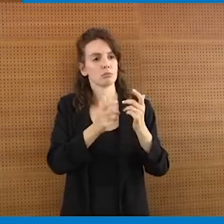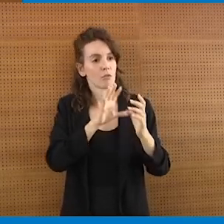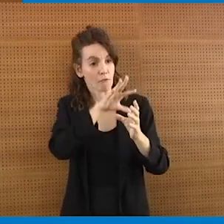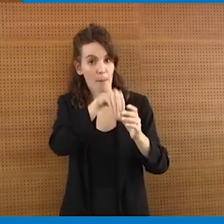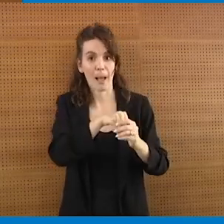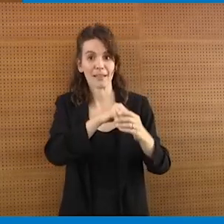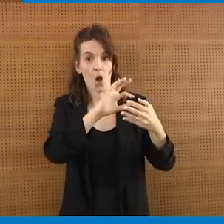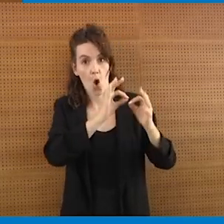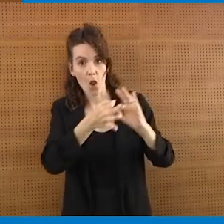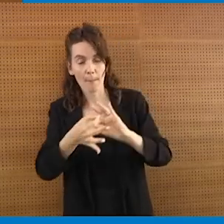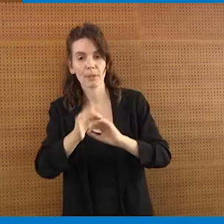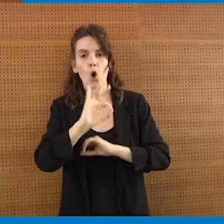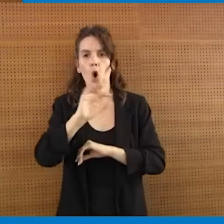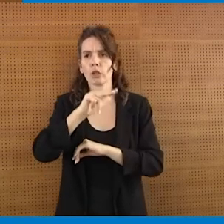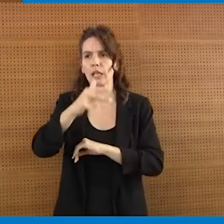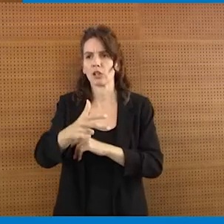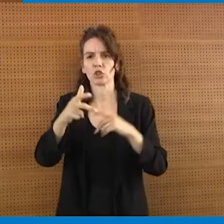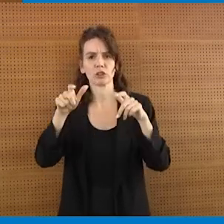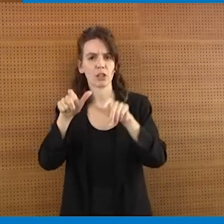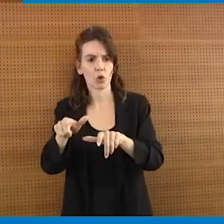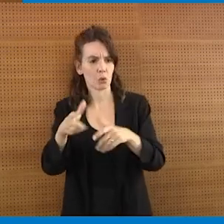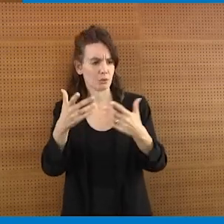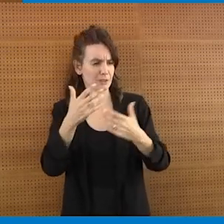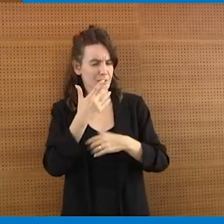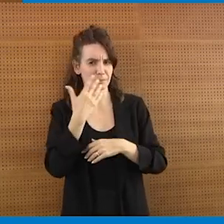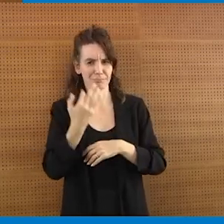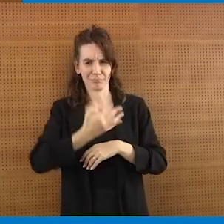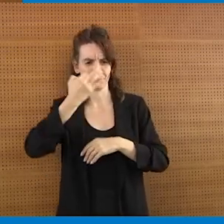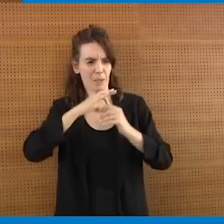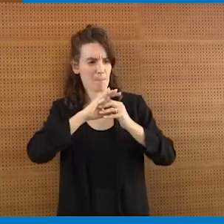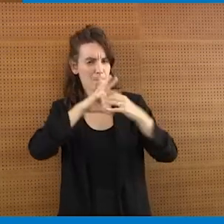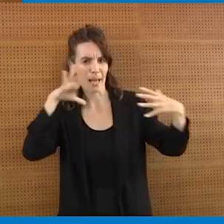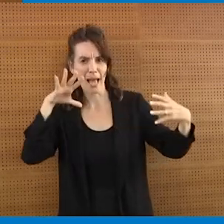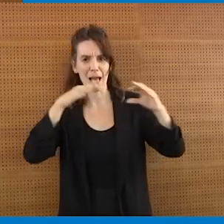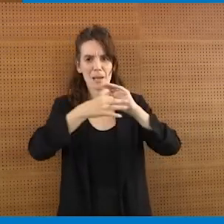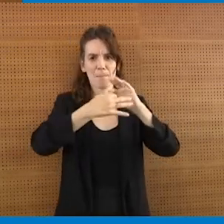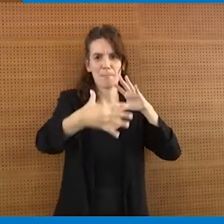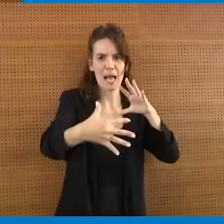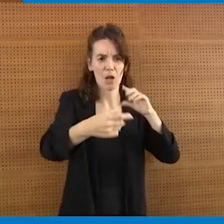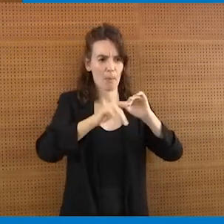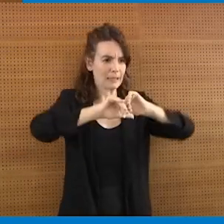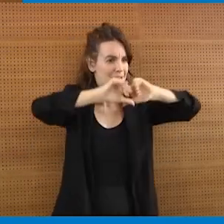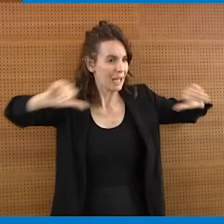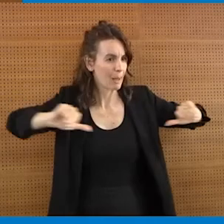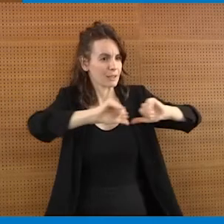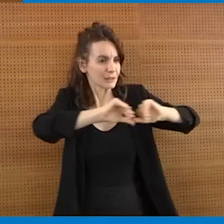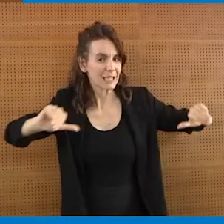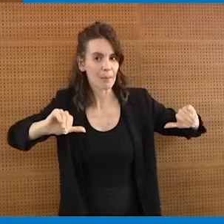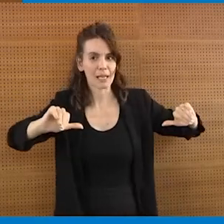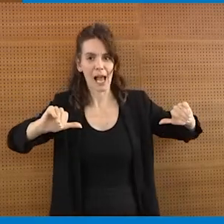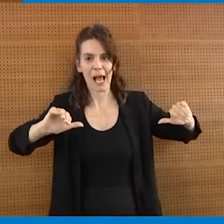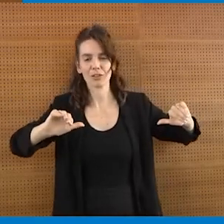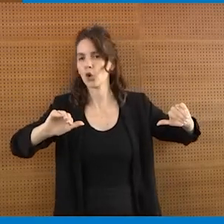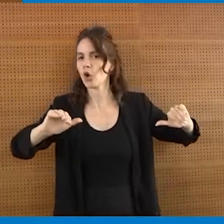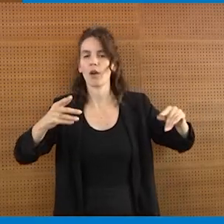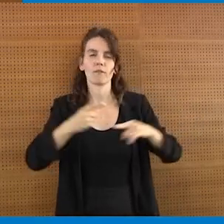Olimpico e quello del terzo settore erano due corpi che non si toccavano anzi c'era quasi come dire un percorso per cercare di allontanarli ancora